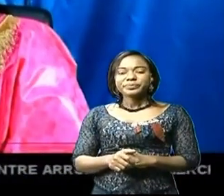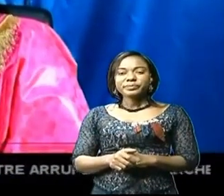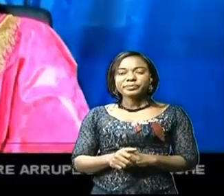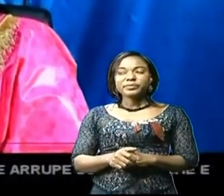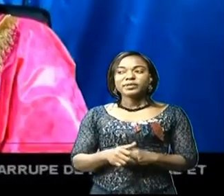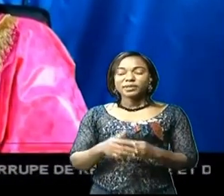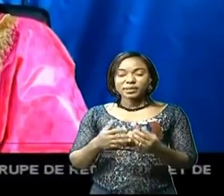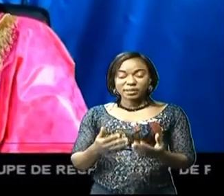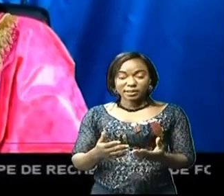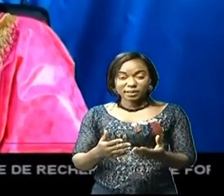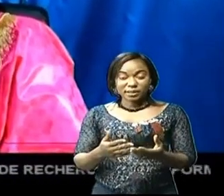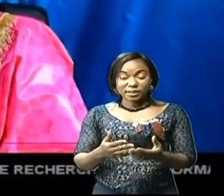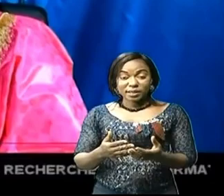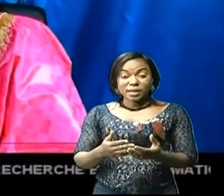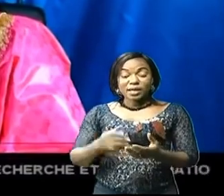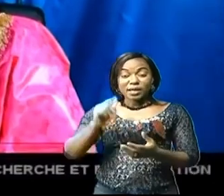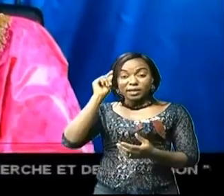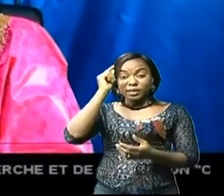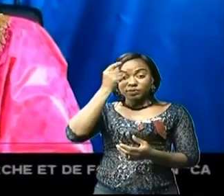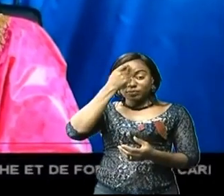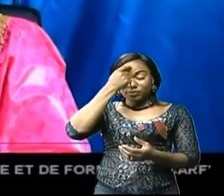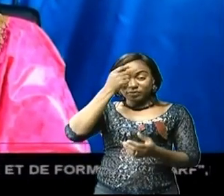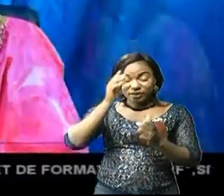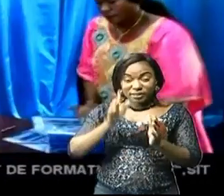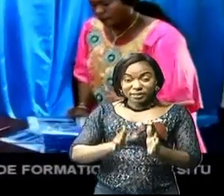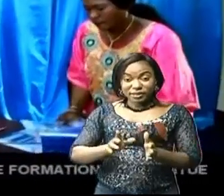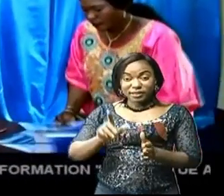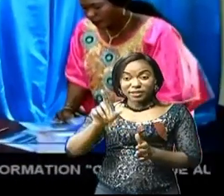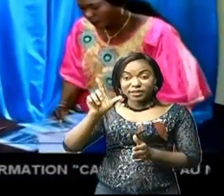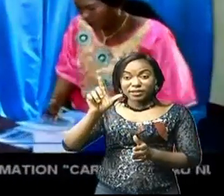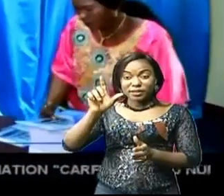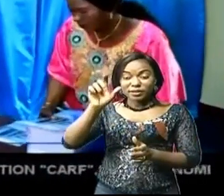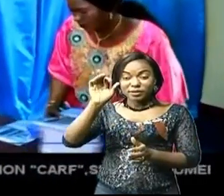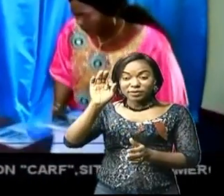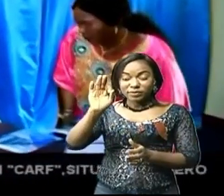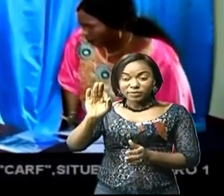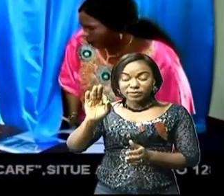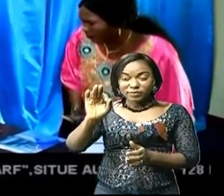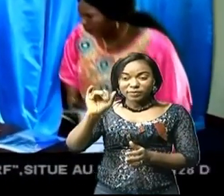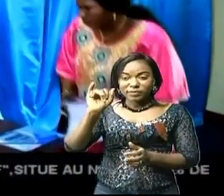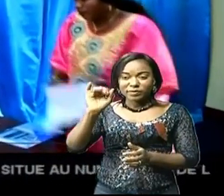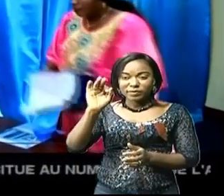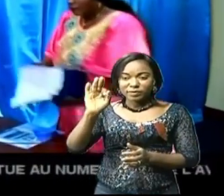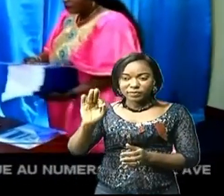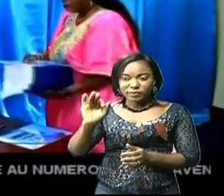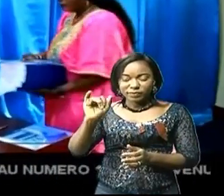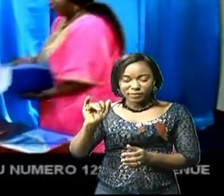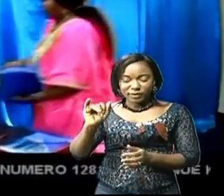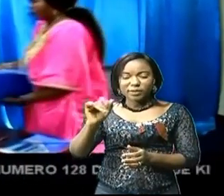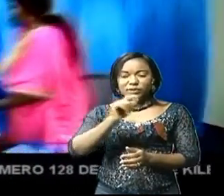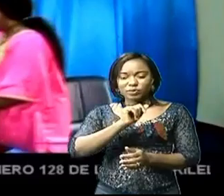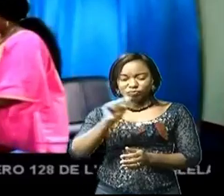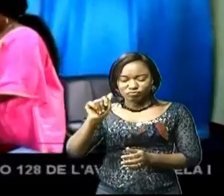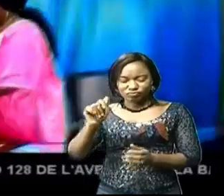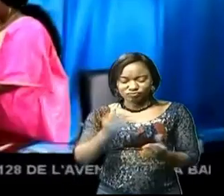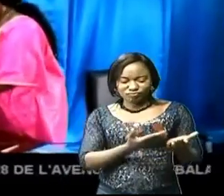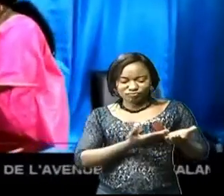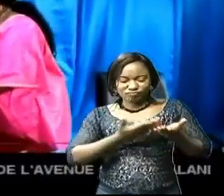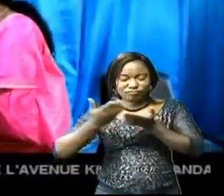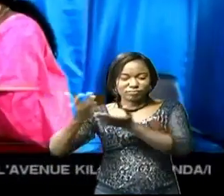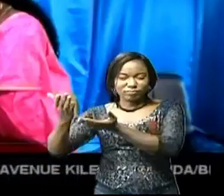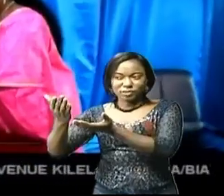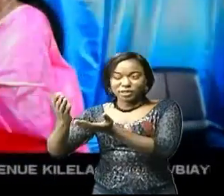est allé s'exécuter de l'obligation constitutionnelle, à savoir le dépôt du projet dédié budgétaire exercice 2022.